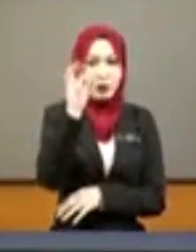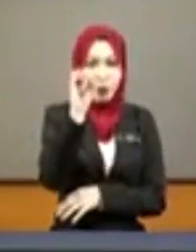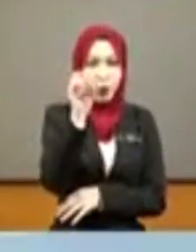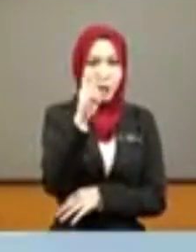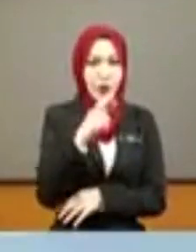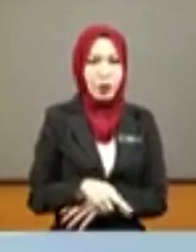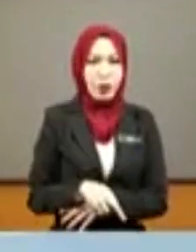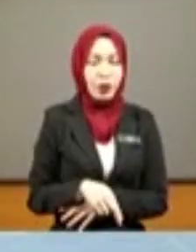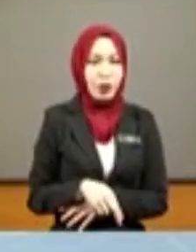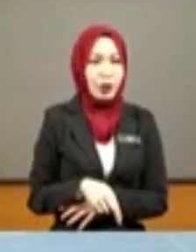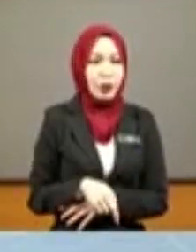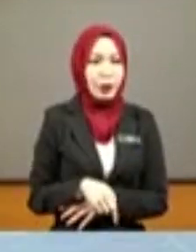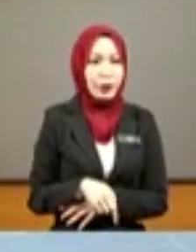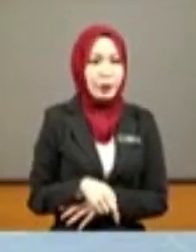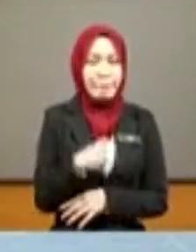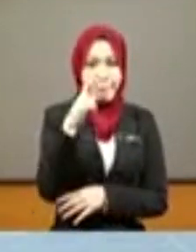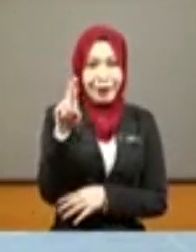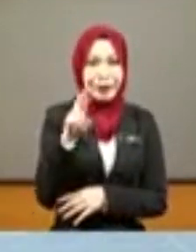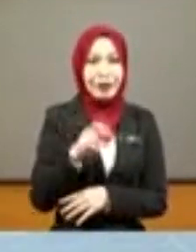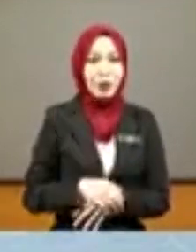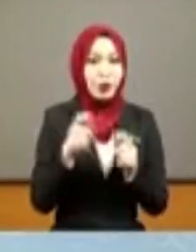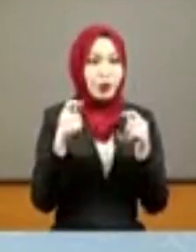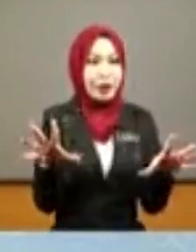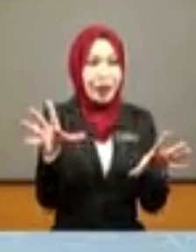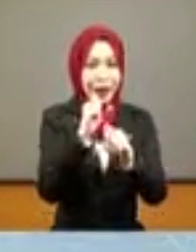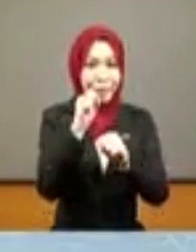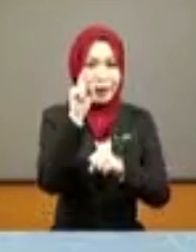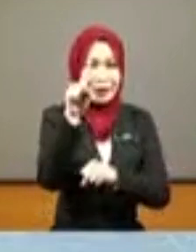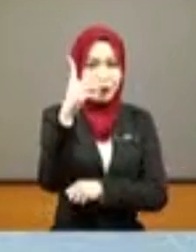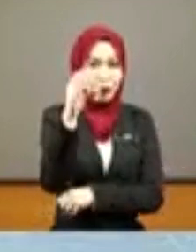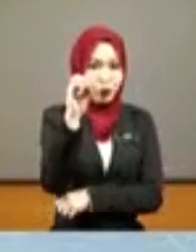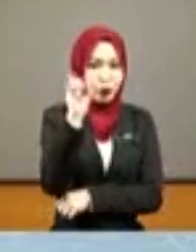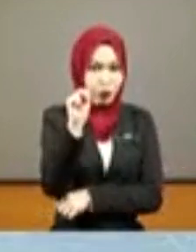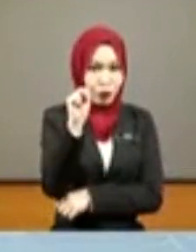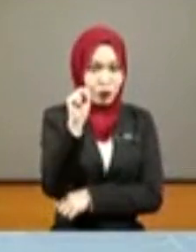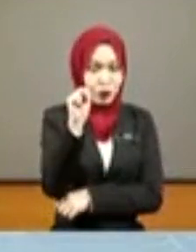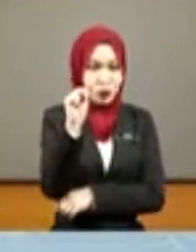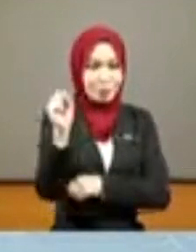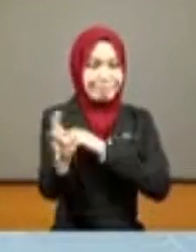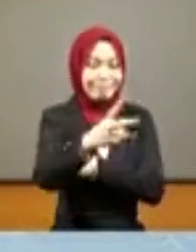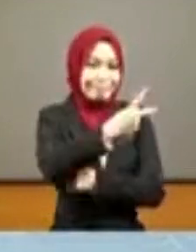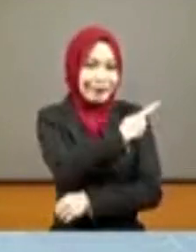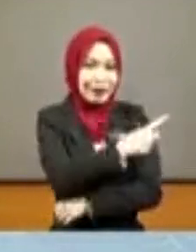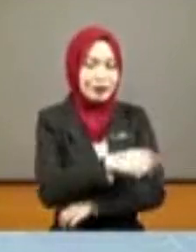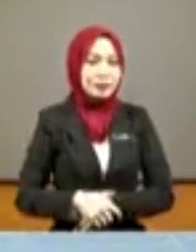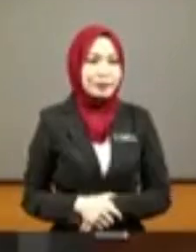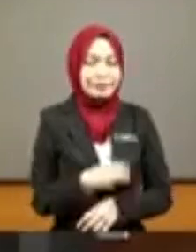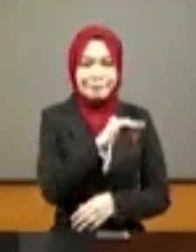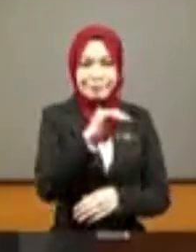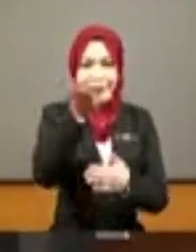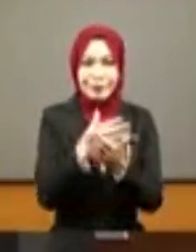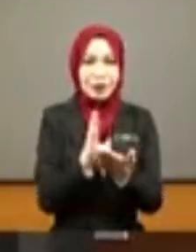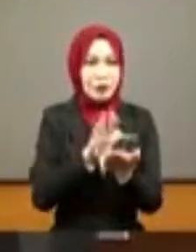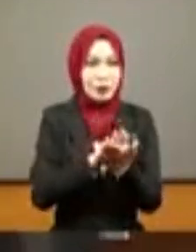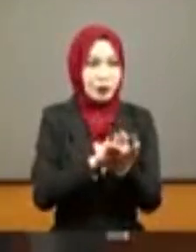telah menerima sekurang-kurangnya satu dos. Dan dalam tempoh ini, insyaAllah kita tahu bahawa sekolah tidak akan